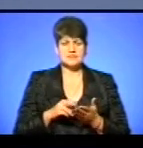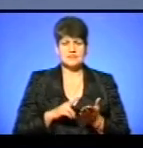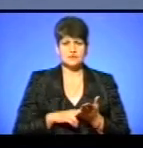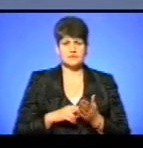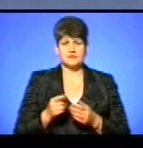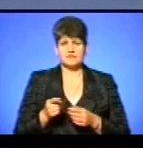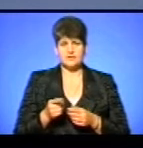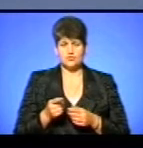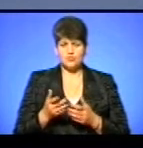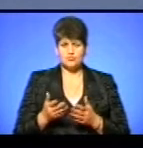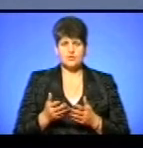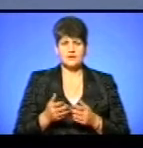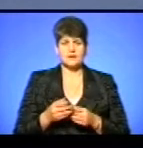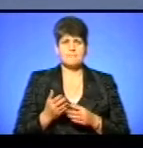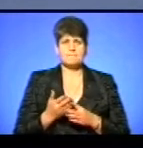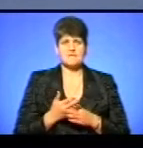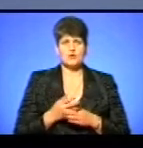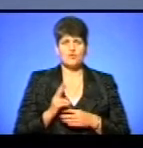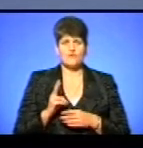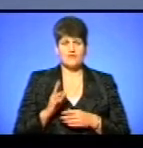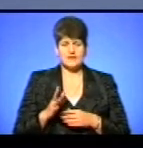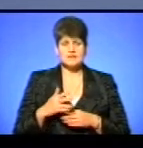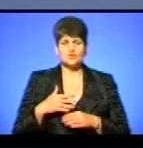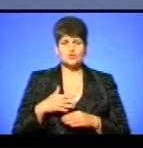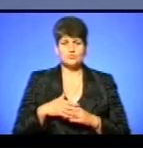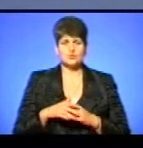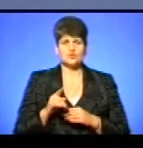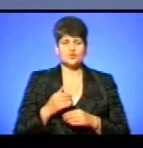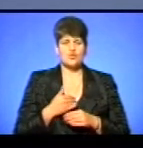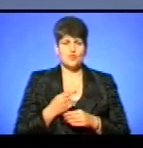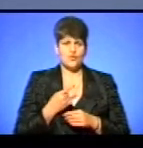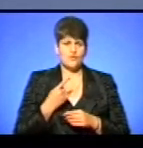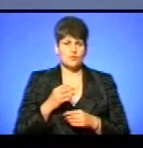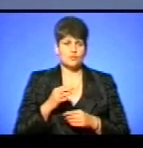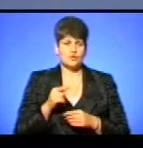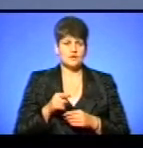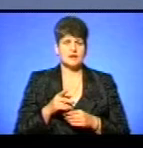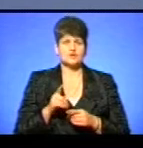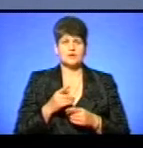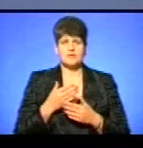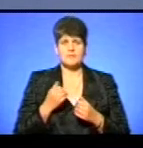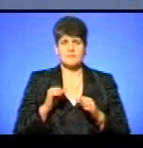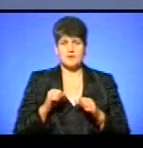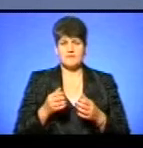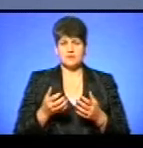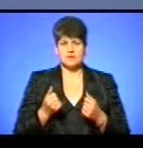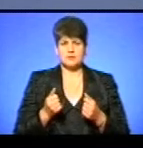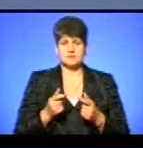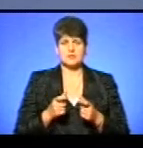Тернополі, яка є пільговик, і зрозуміло, що говорить про те, що немає права отримати